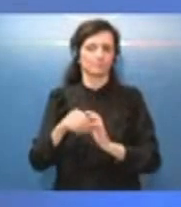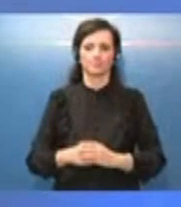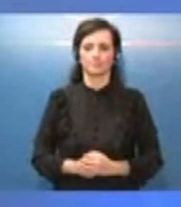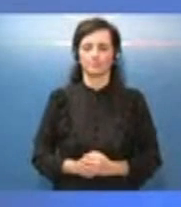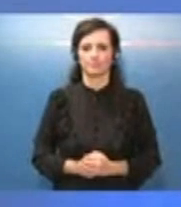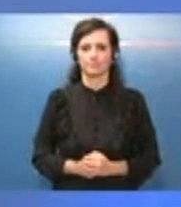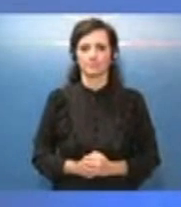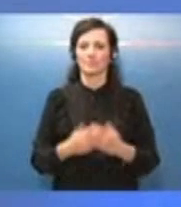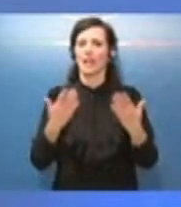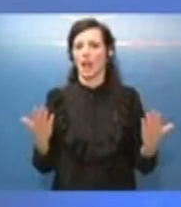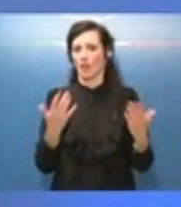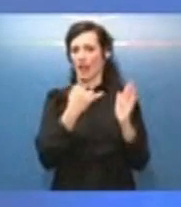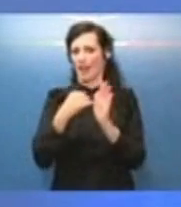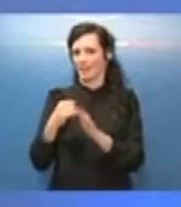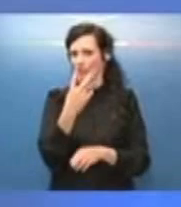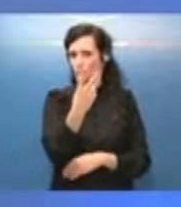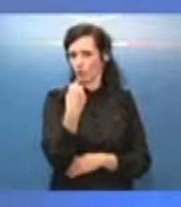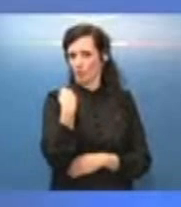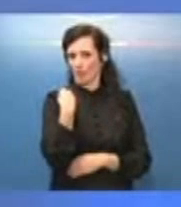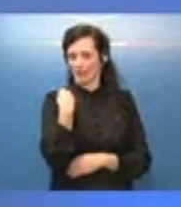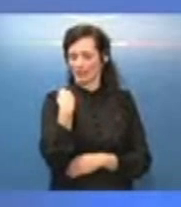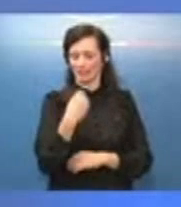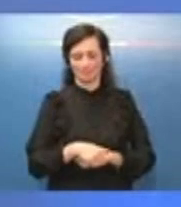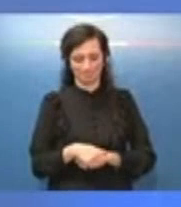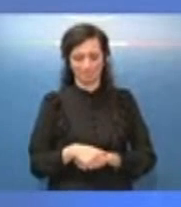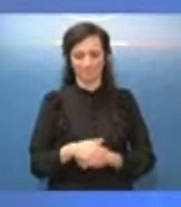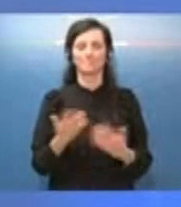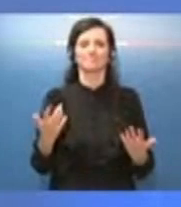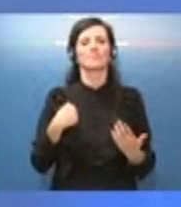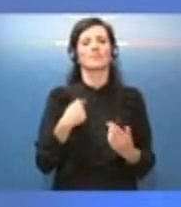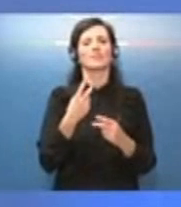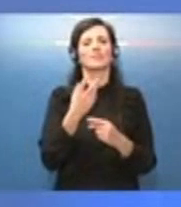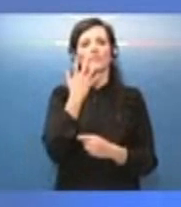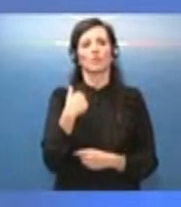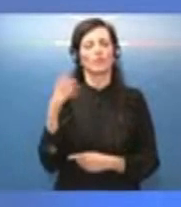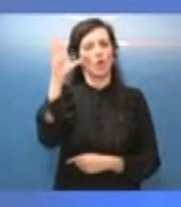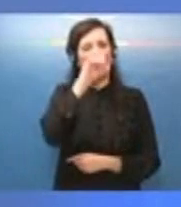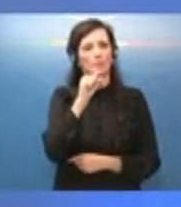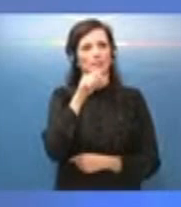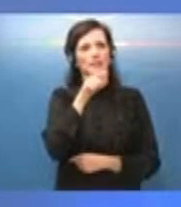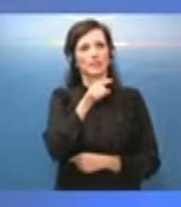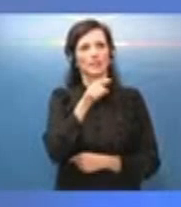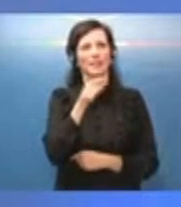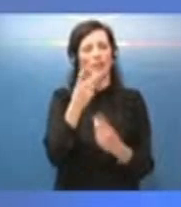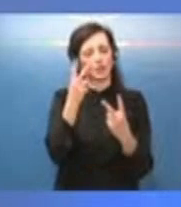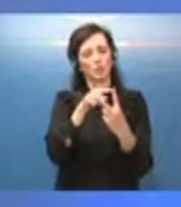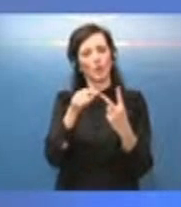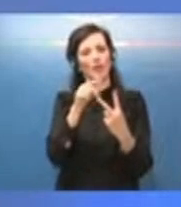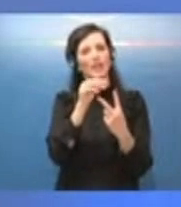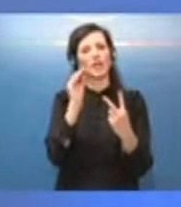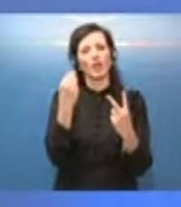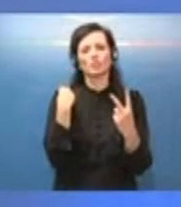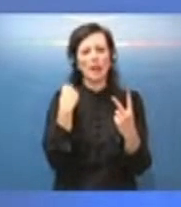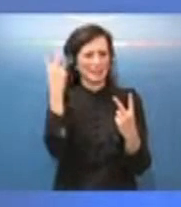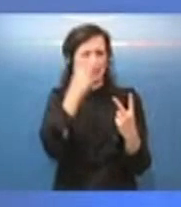Sono due domande, stavo cercando di capire quello che aveva detto lei, la relazione tra le due, non c'è insomma.